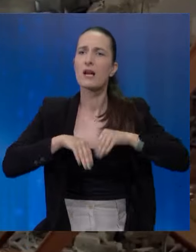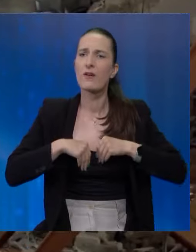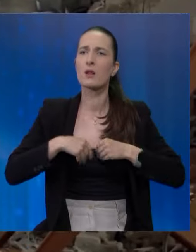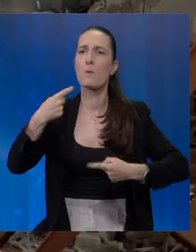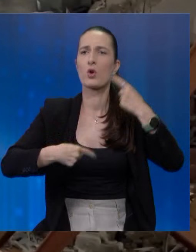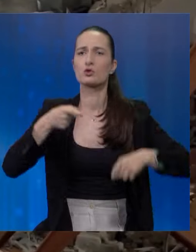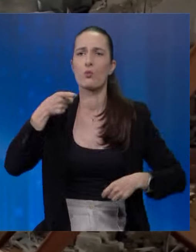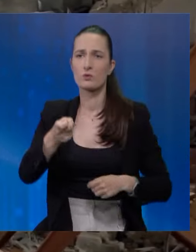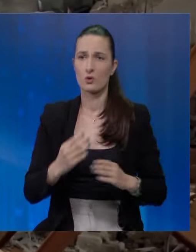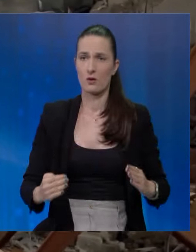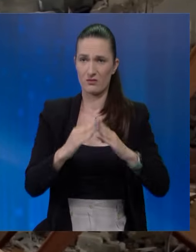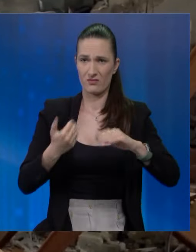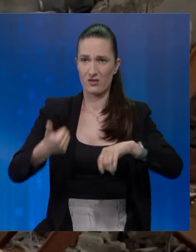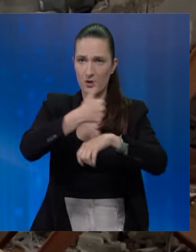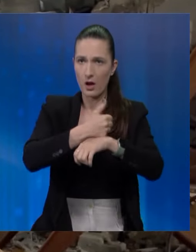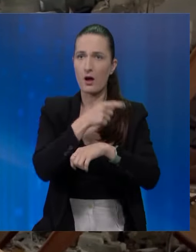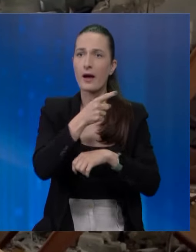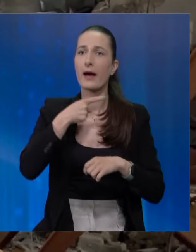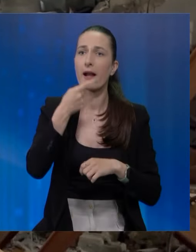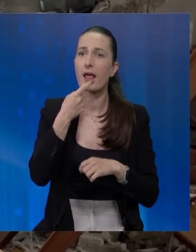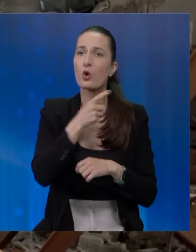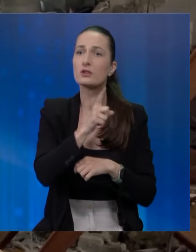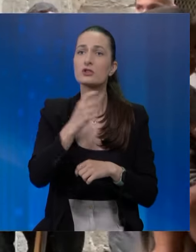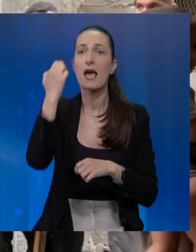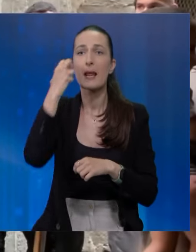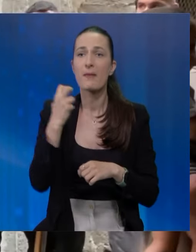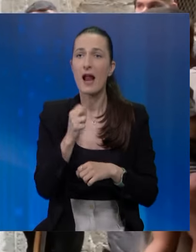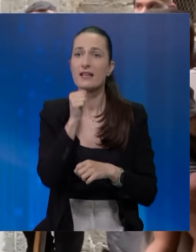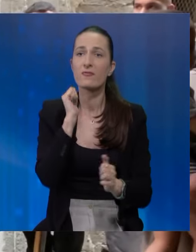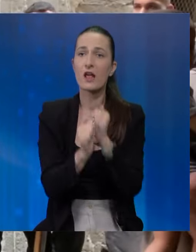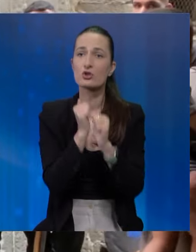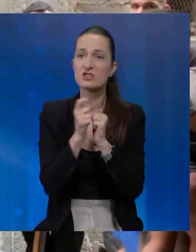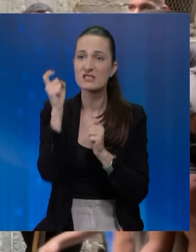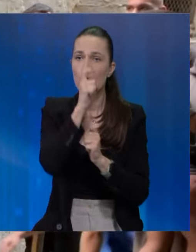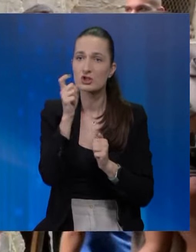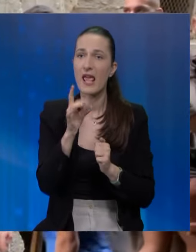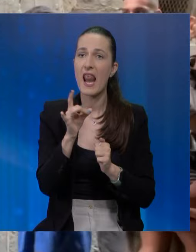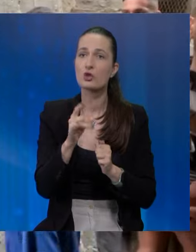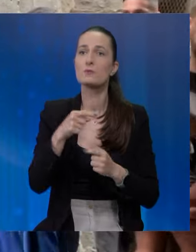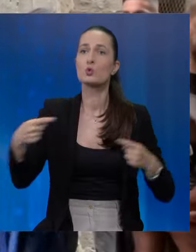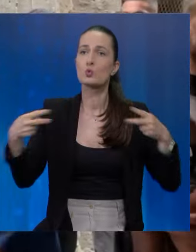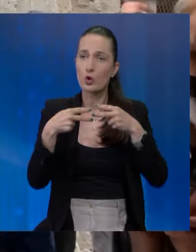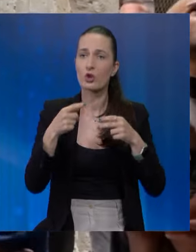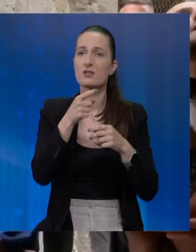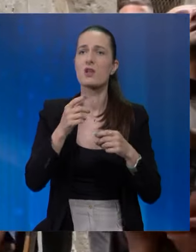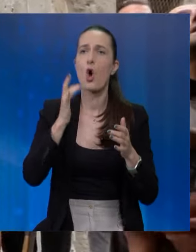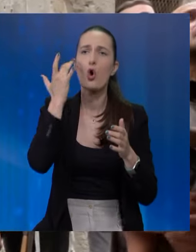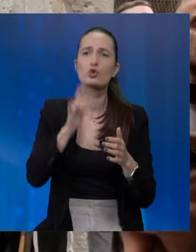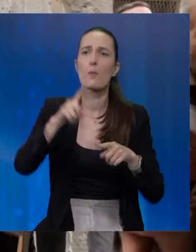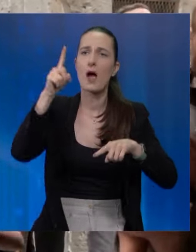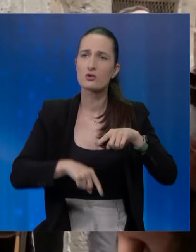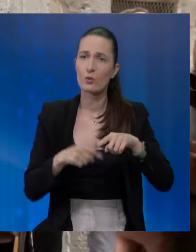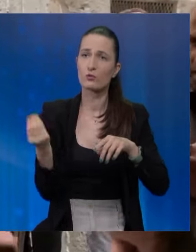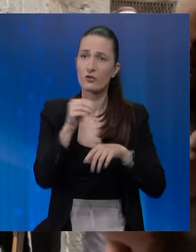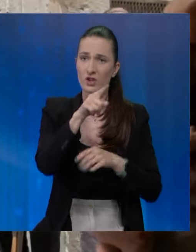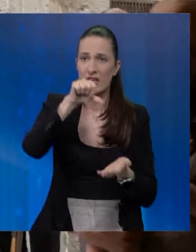Atola Ali Hamney rekao je da će se kriminalni, teroristički, cionistički režim suočiti sa oštrom kaznom, dodajući da Iran